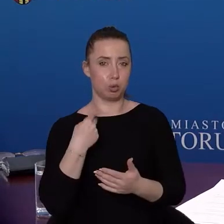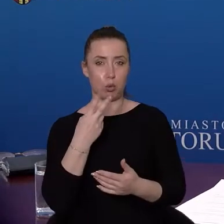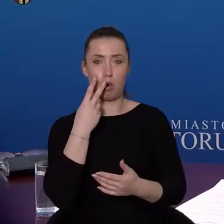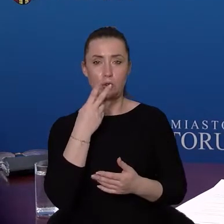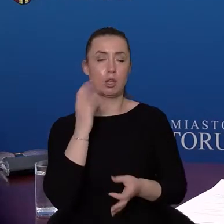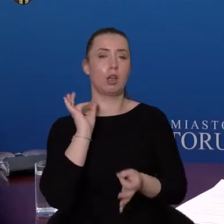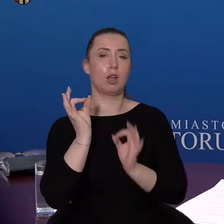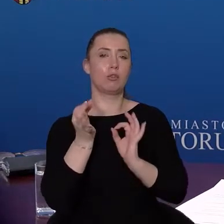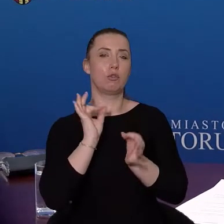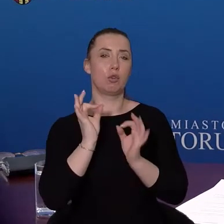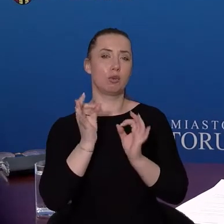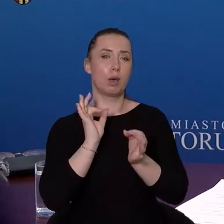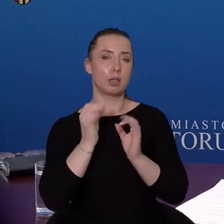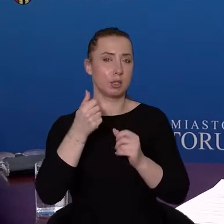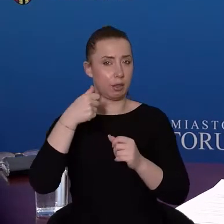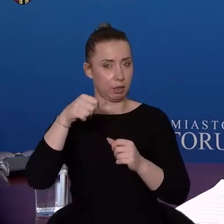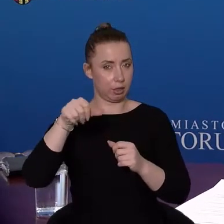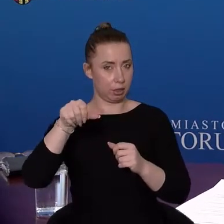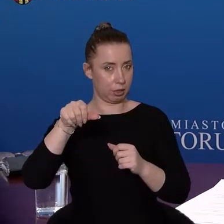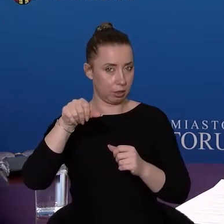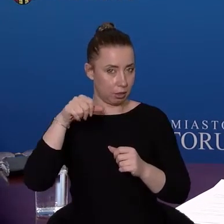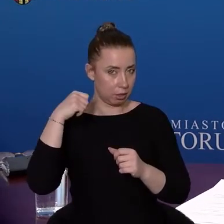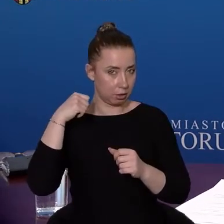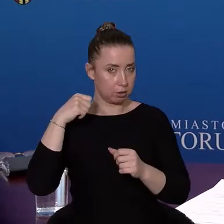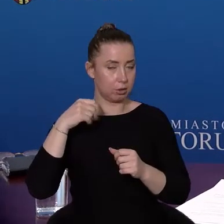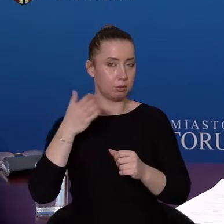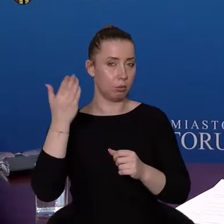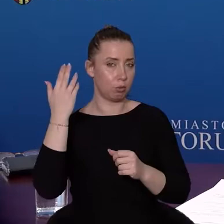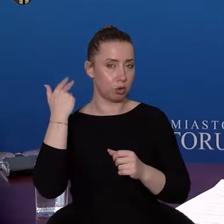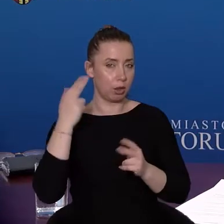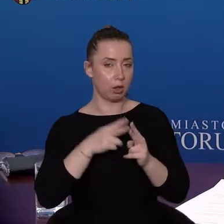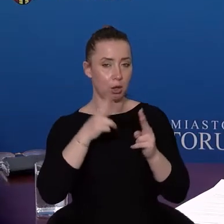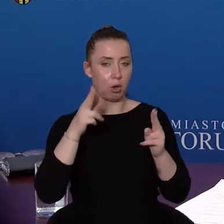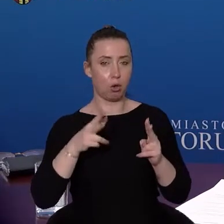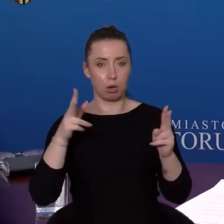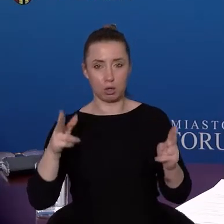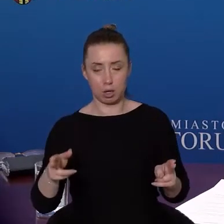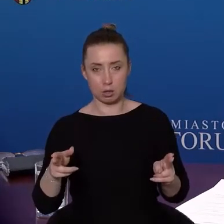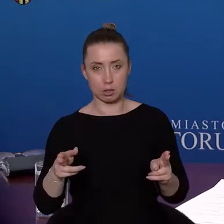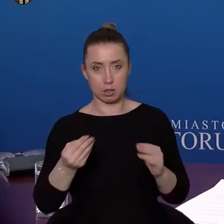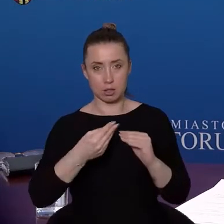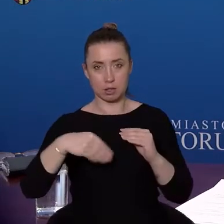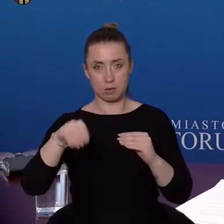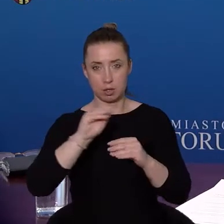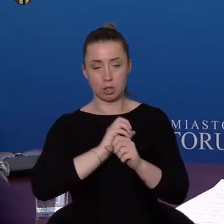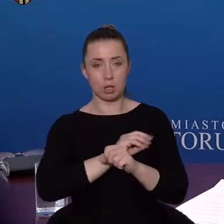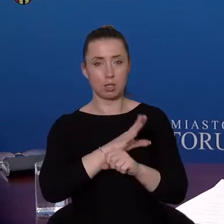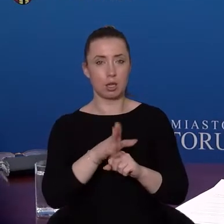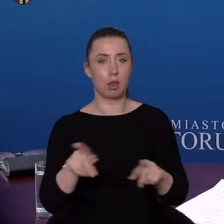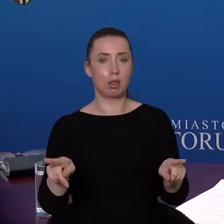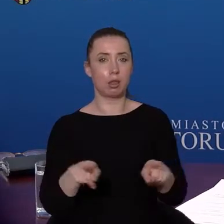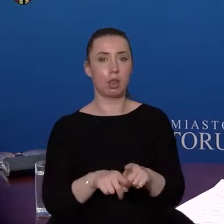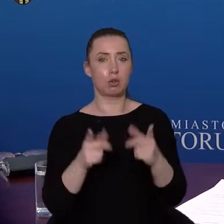informacjach z poprzednich okresów zwiększenia zakażeń i zachorowań na